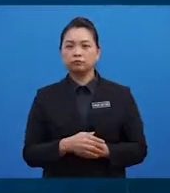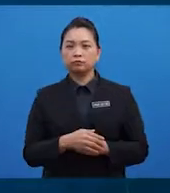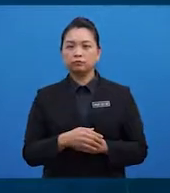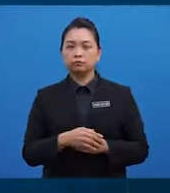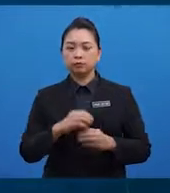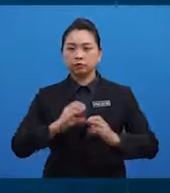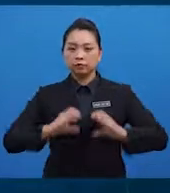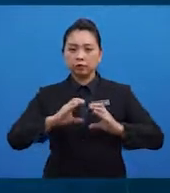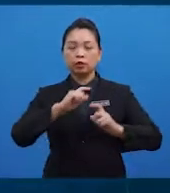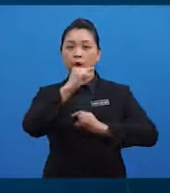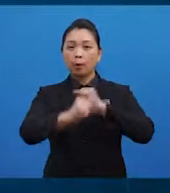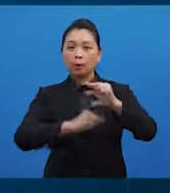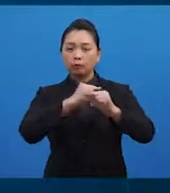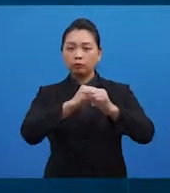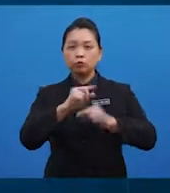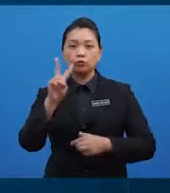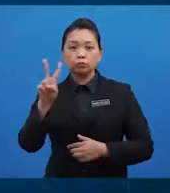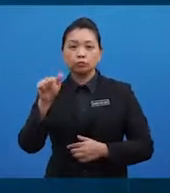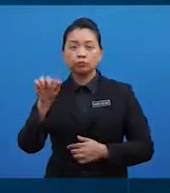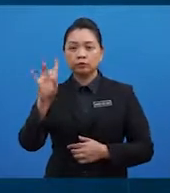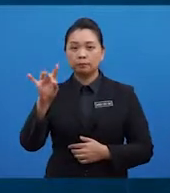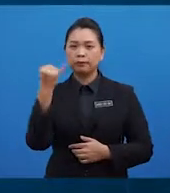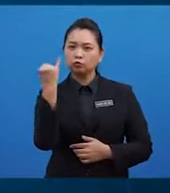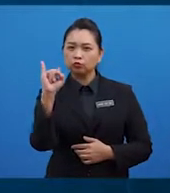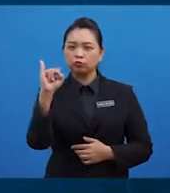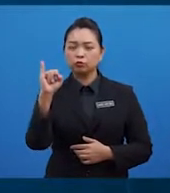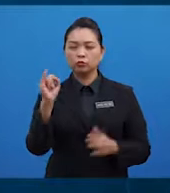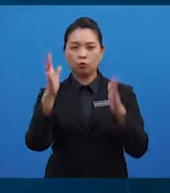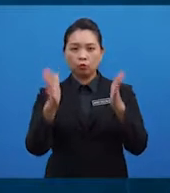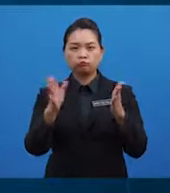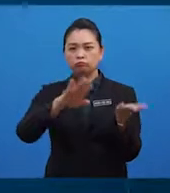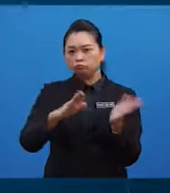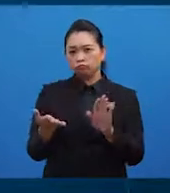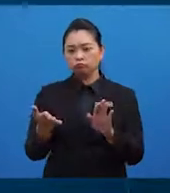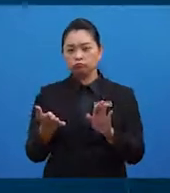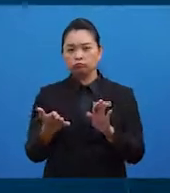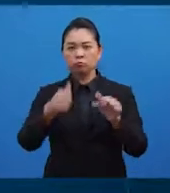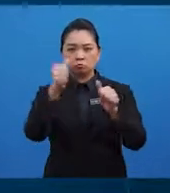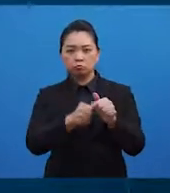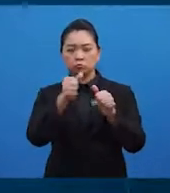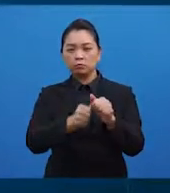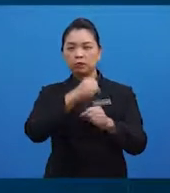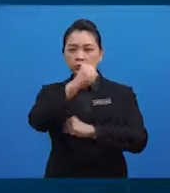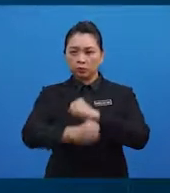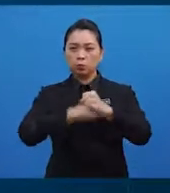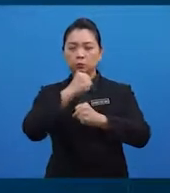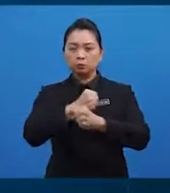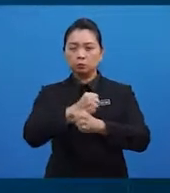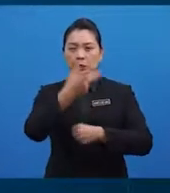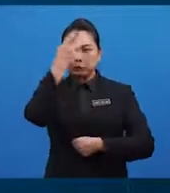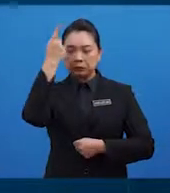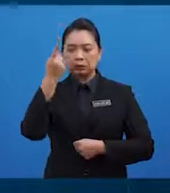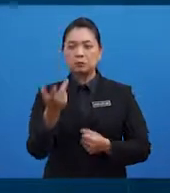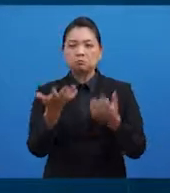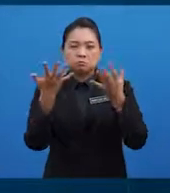Dan sekurang-kurangnya 2.8 juta orang meninggal dunia pada setiap tahun kerana lebihan